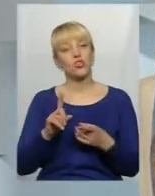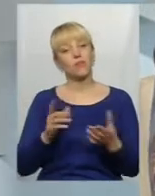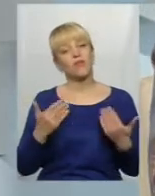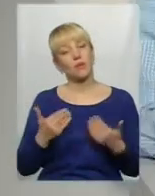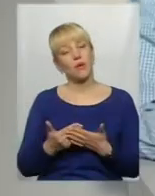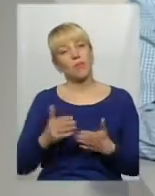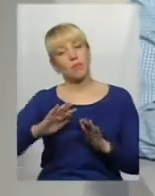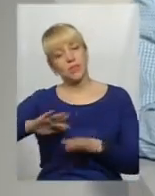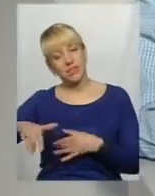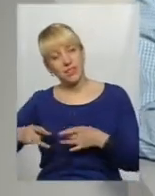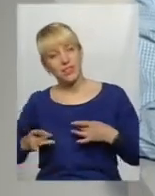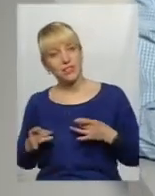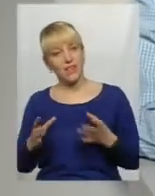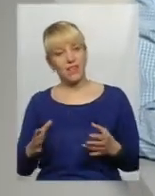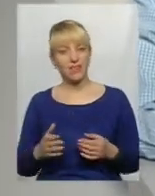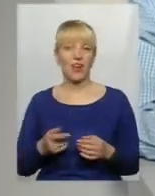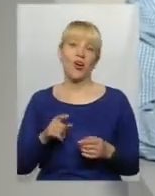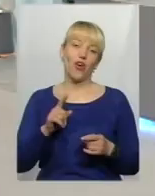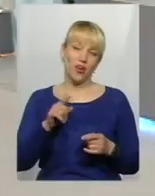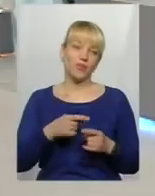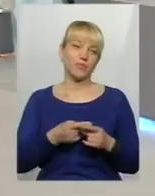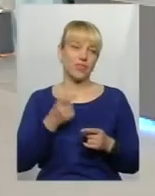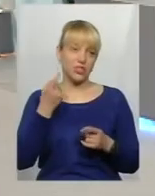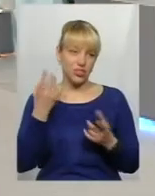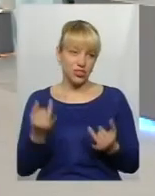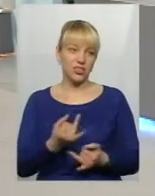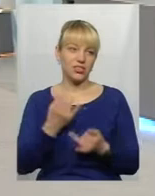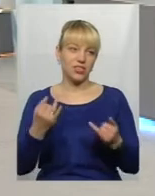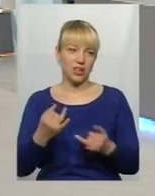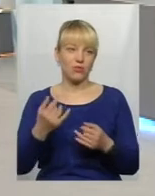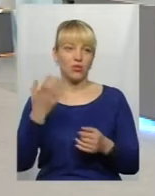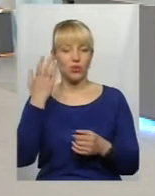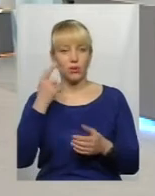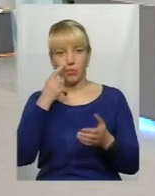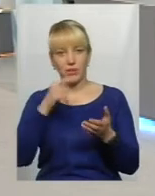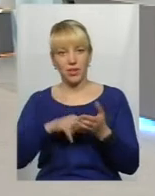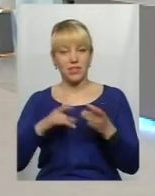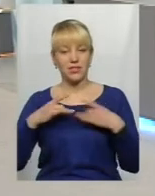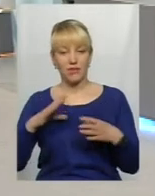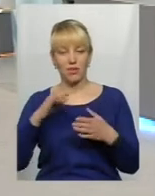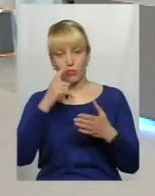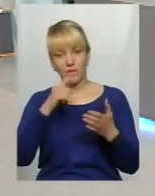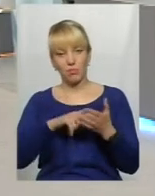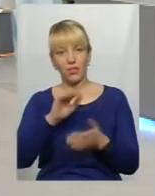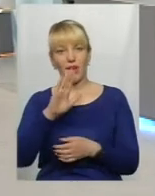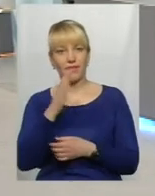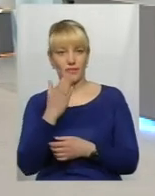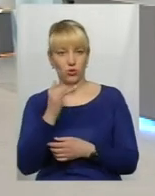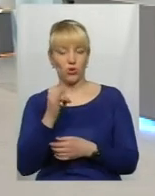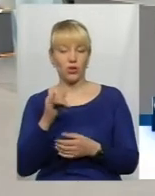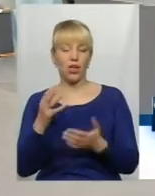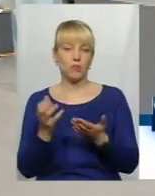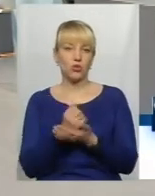свята? Ні, тоді, після кожного свята третій. Тут ще одна цікава річ. От буває, свято потрапляє на вівторок. І виходить